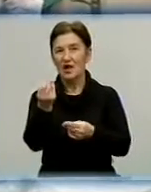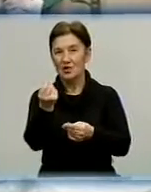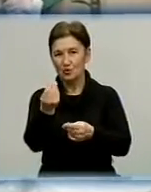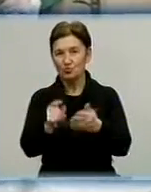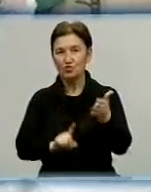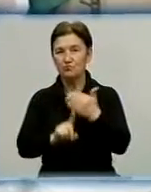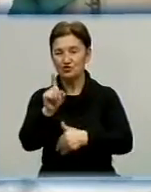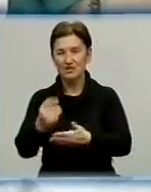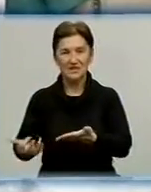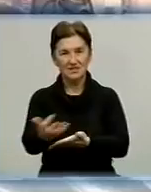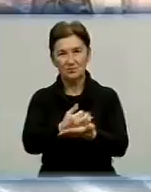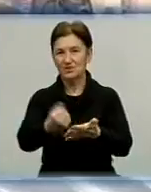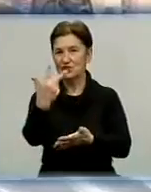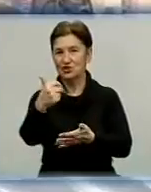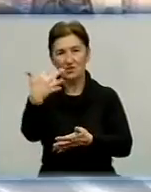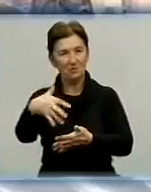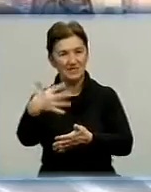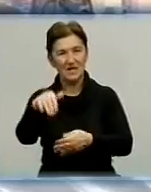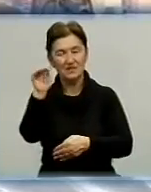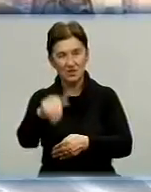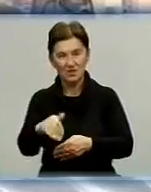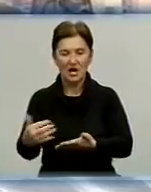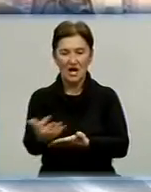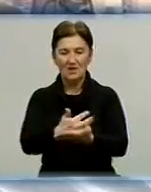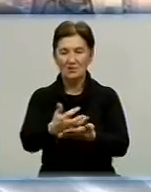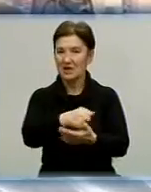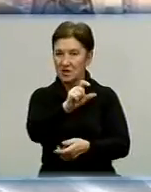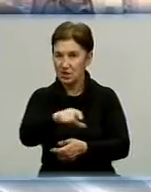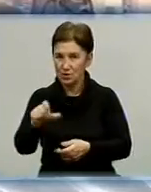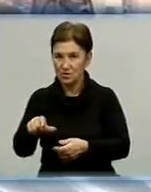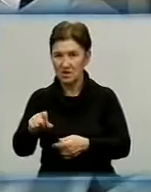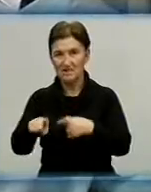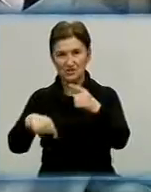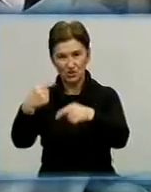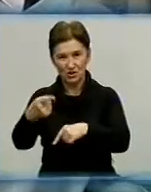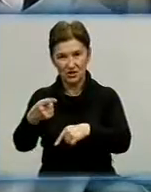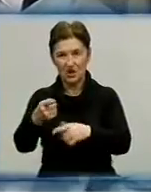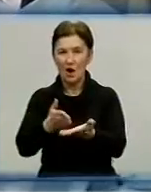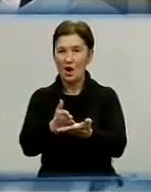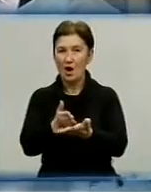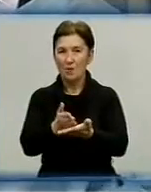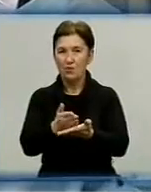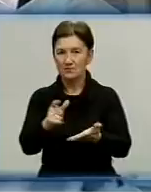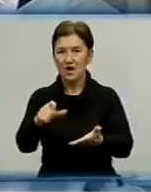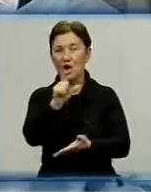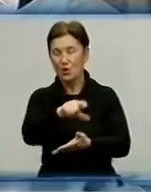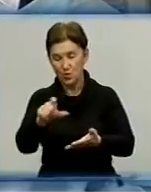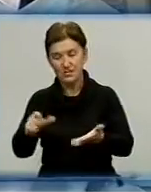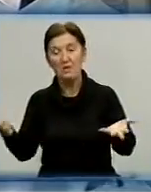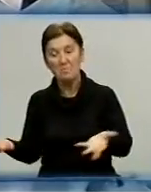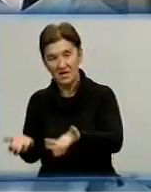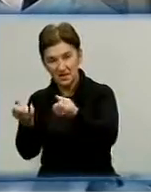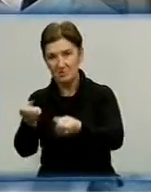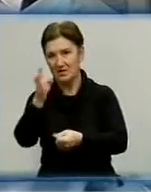почали збирати торік. 350 тисяч гривень назбирали люди. Інше доклали обласні посадовці. Люди підтримали. І обласна державна